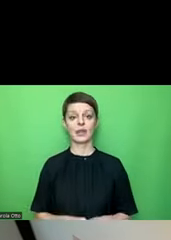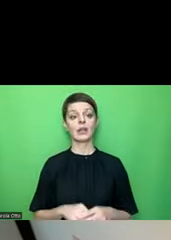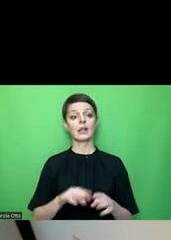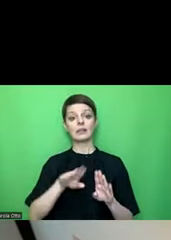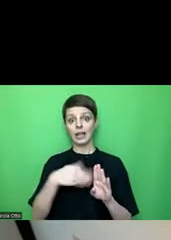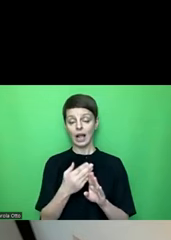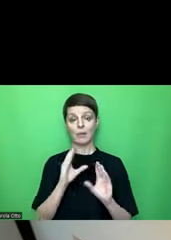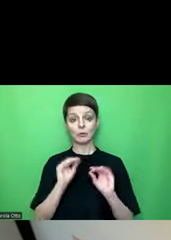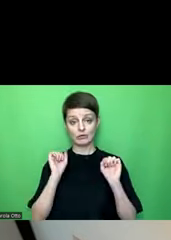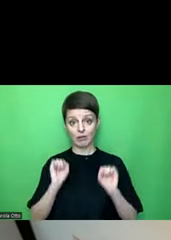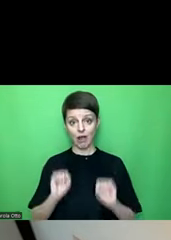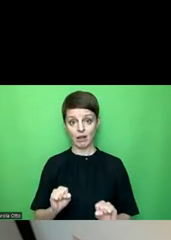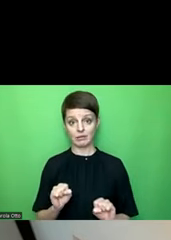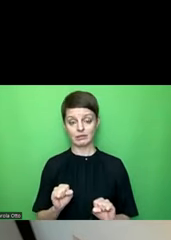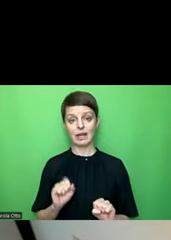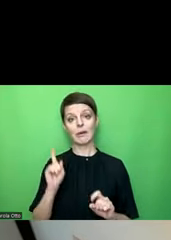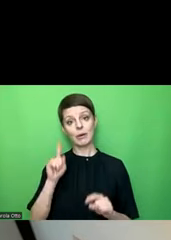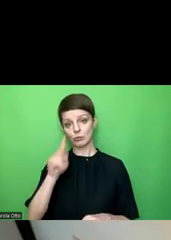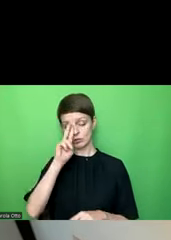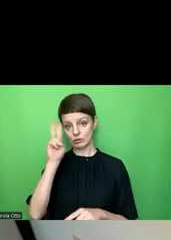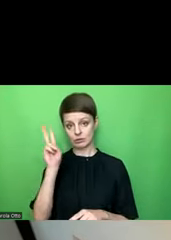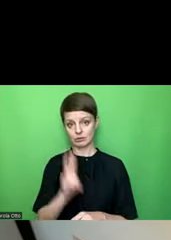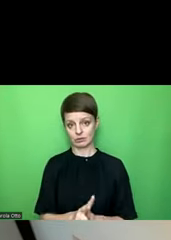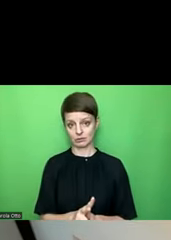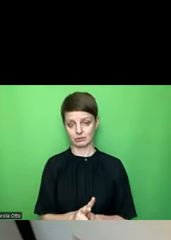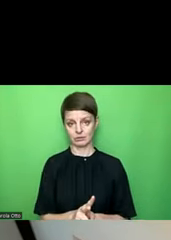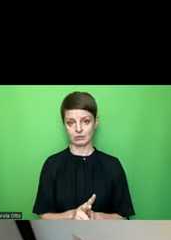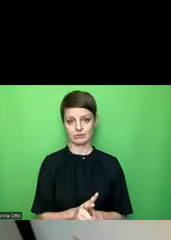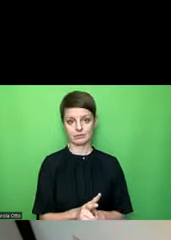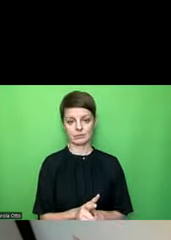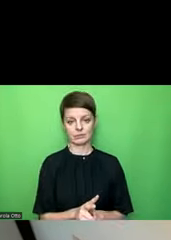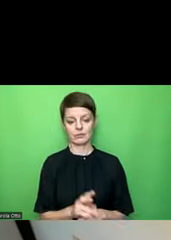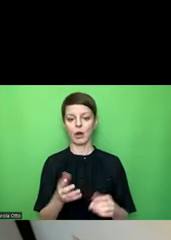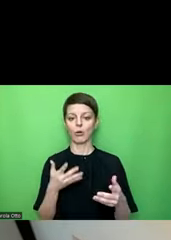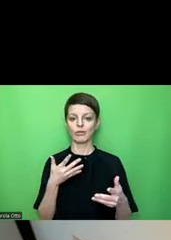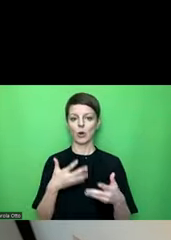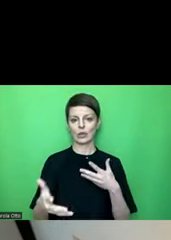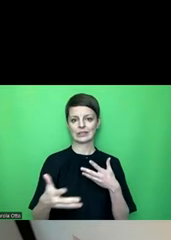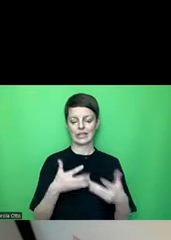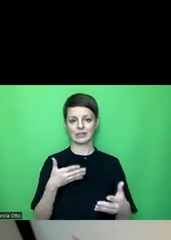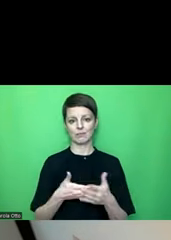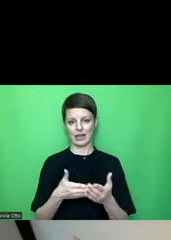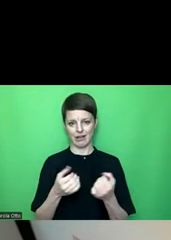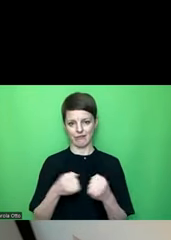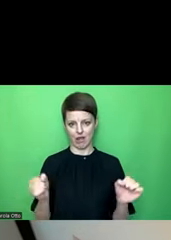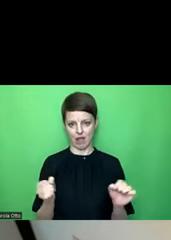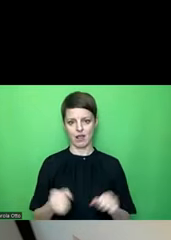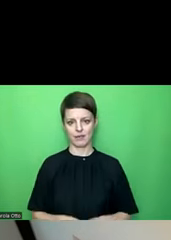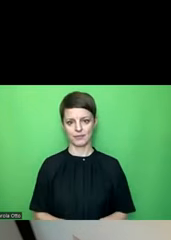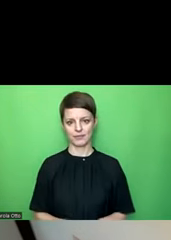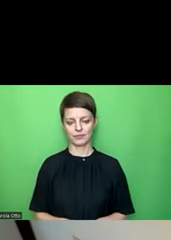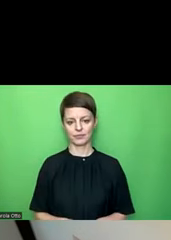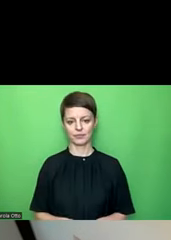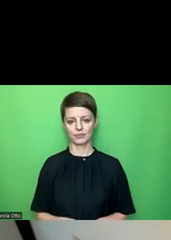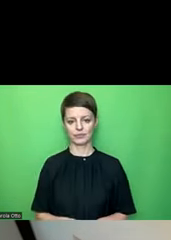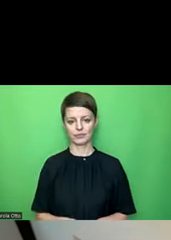verwenden, aber man muss darauf achten, dass sie dann auch von dem Kontrast her barrierefrei sind. Also als erstes